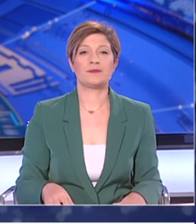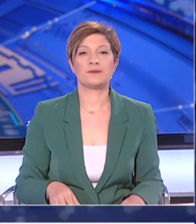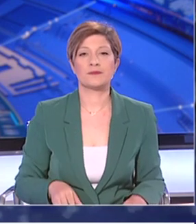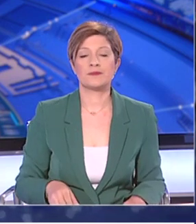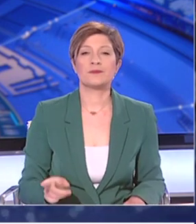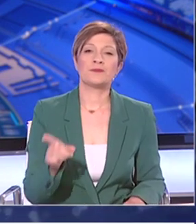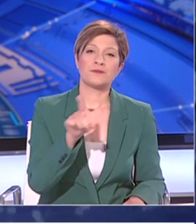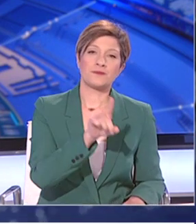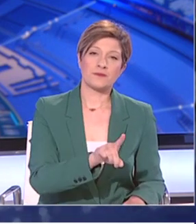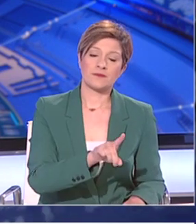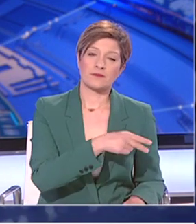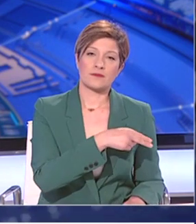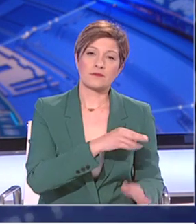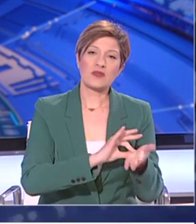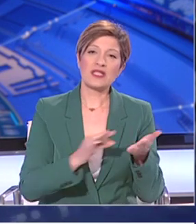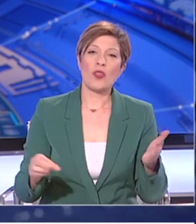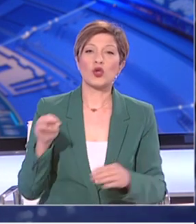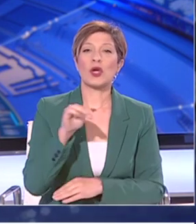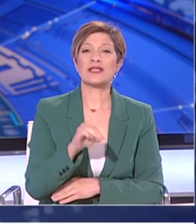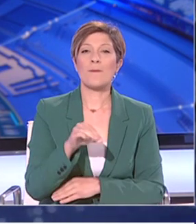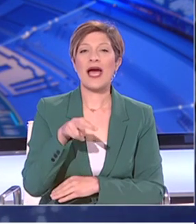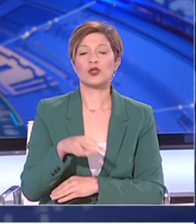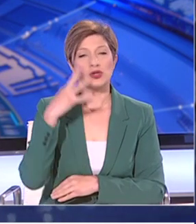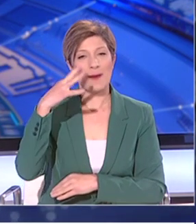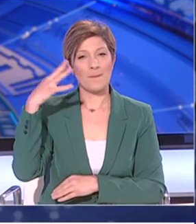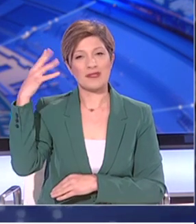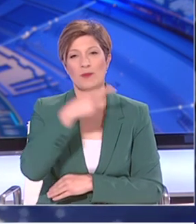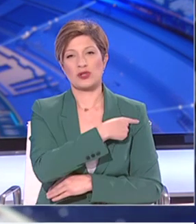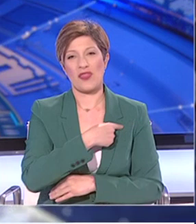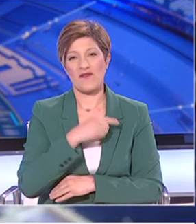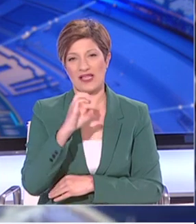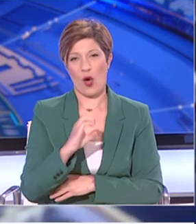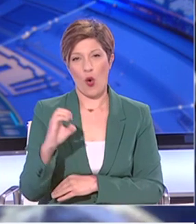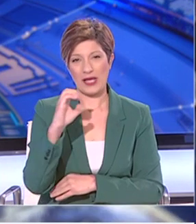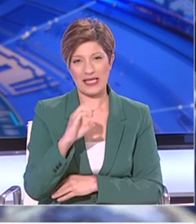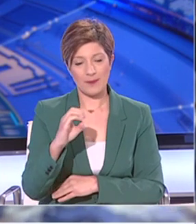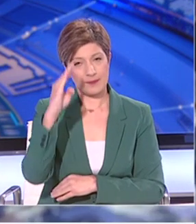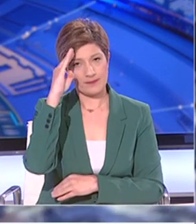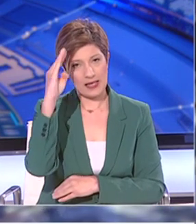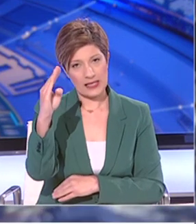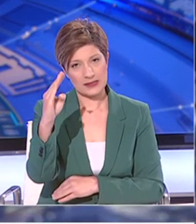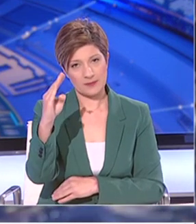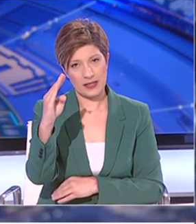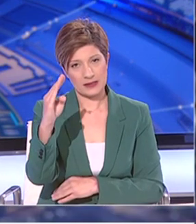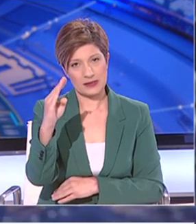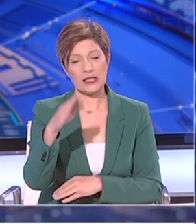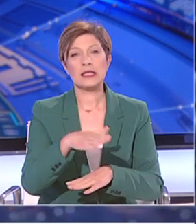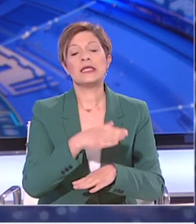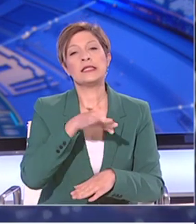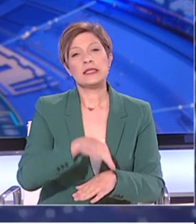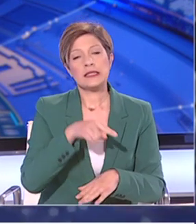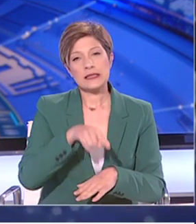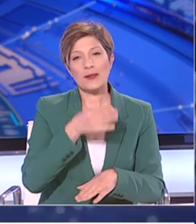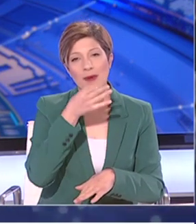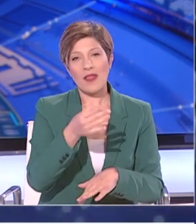Ο λόγος αμέσως στον δόκτωρα Μάριο Λοΐζου, επιστημονικό διευθυντή της Διεύθυνσης Λευκοσίας του ΟΚΙΠΗ. Καλησπέρα σας. Θα μου επιτρέψετε